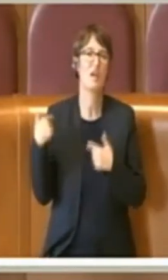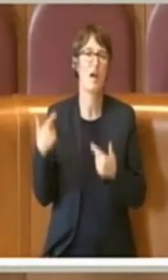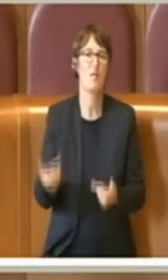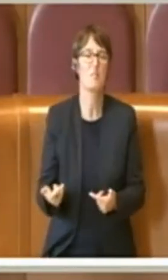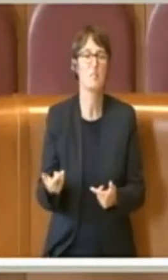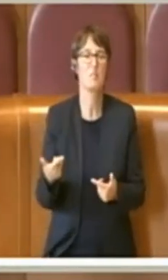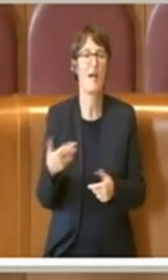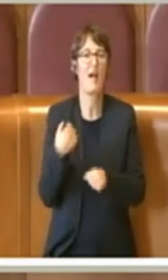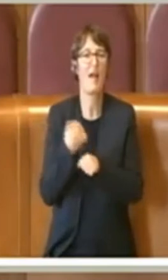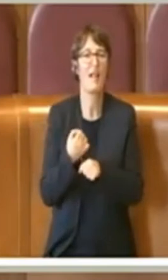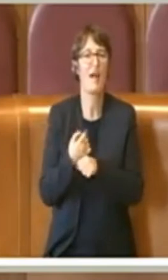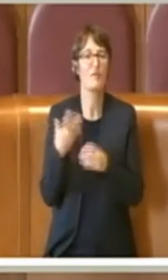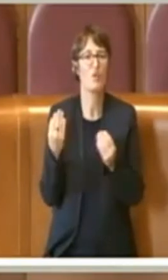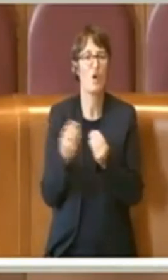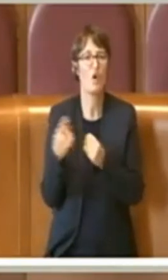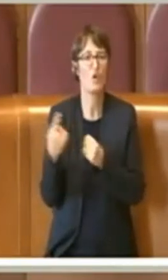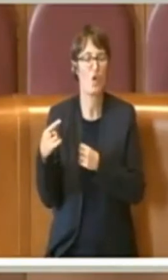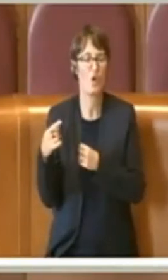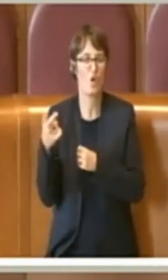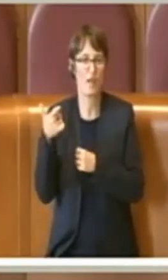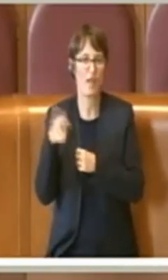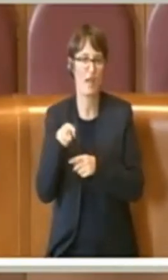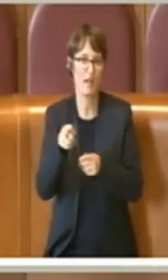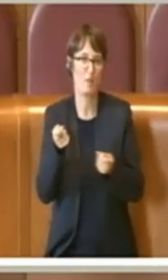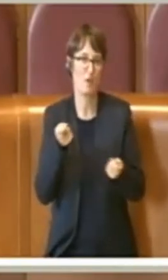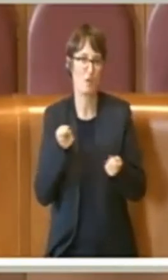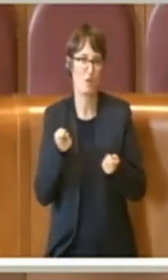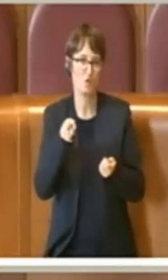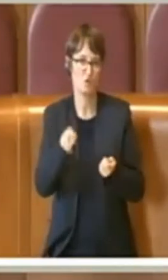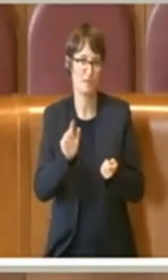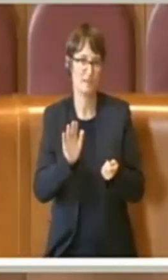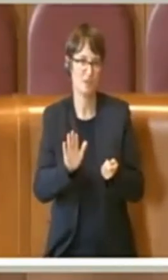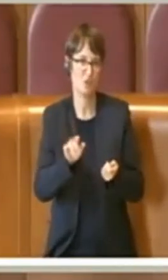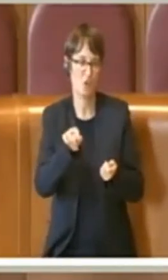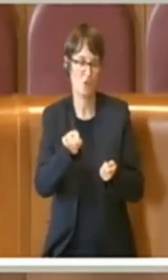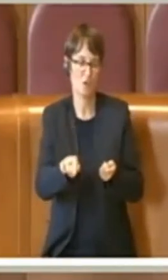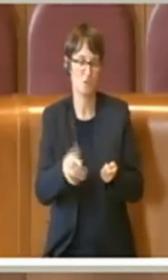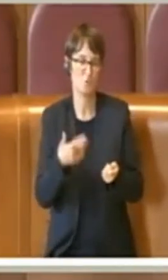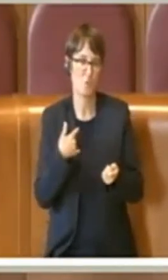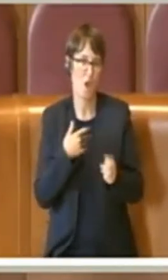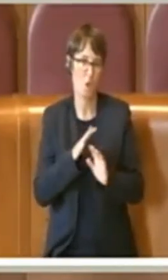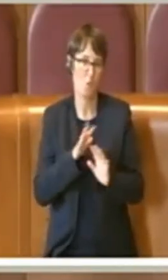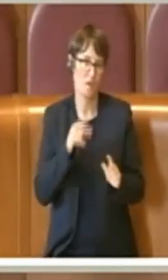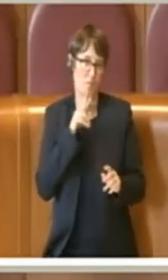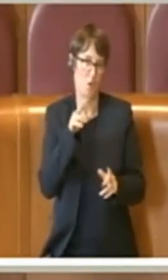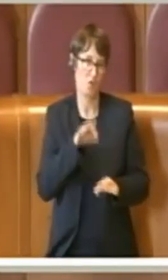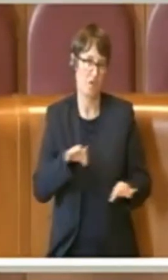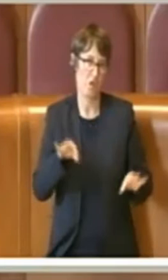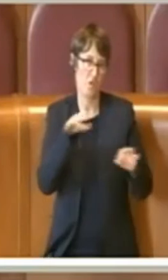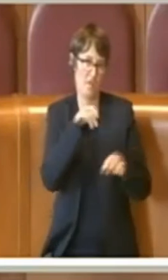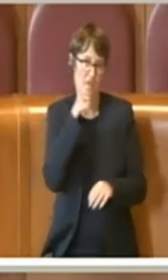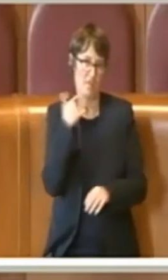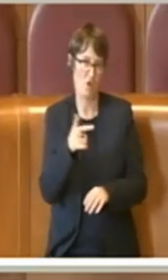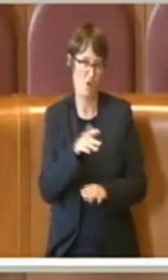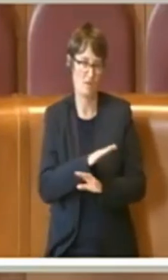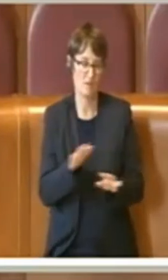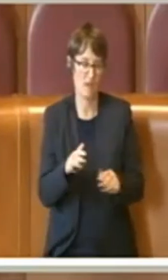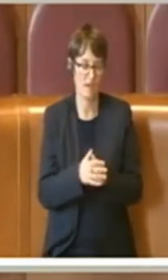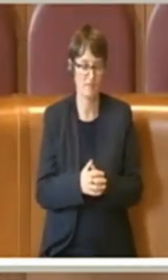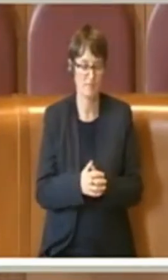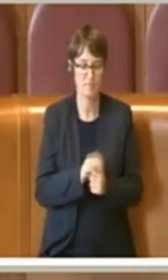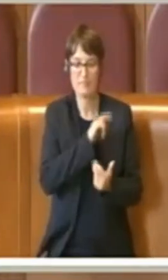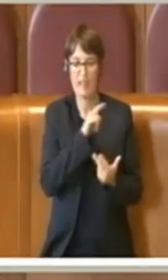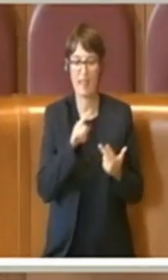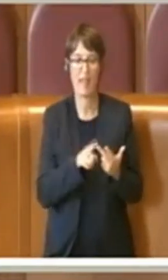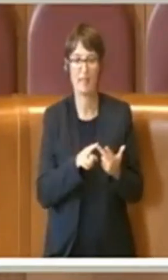Dipartimento del Politico Abitative e che ha gestito lui la gestione. Quindi, lascio che si commenti da sola questa cosa. In terza